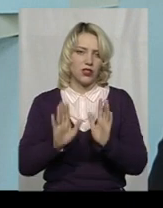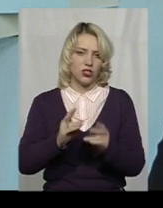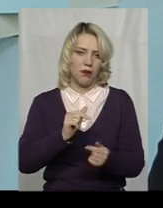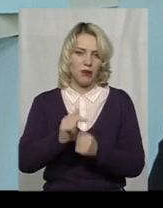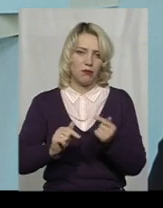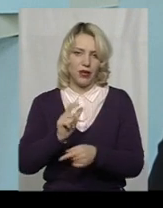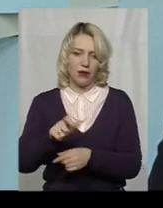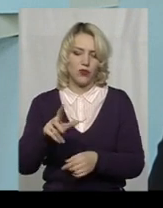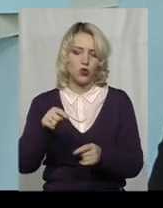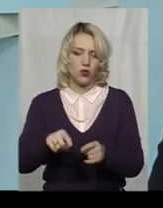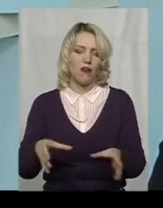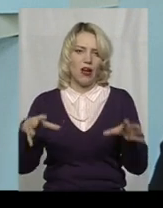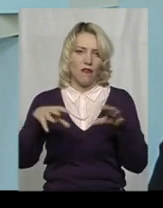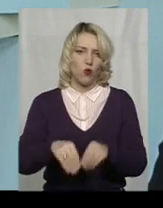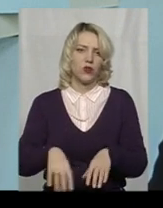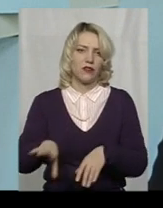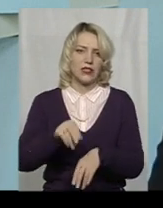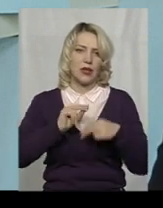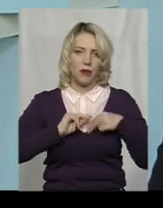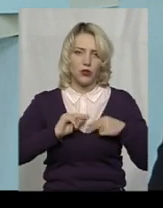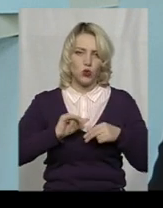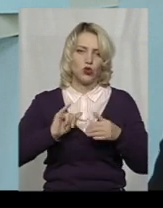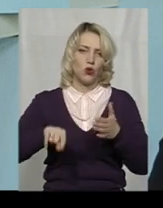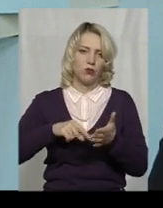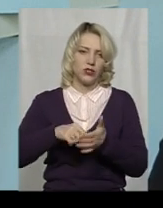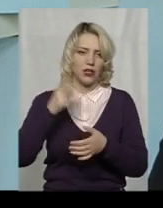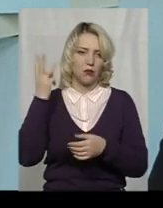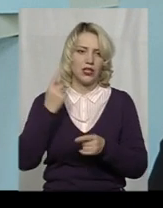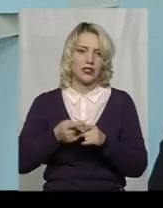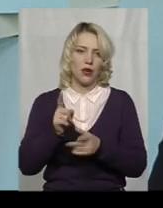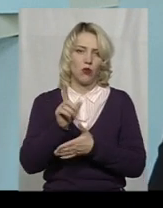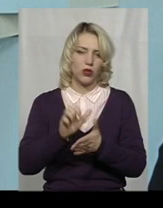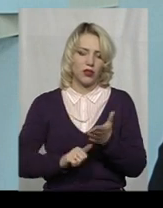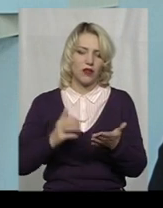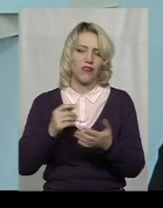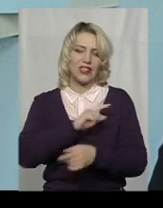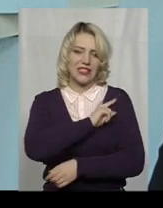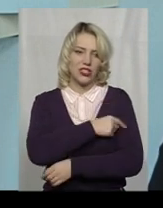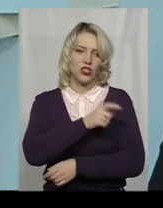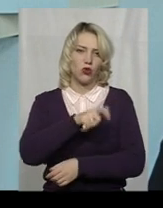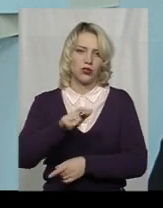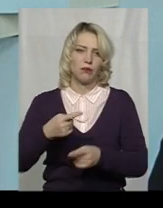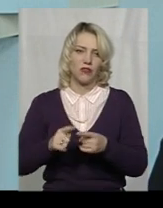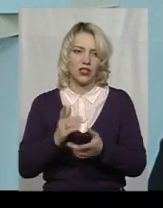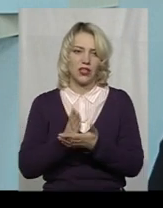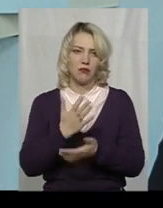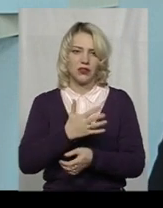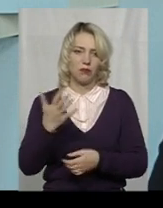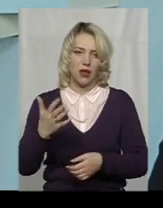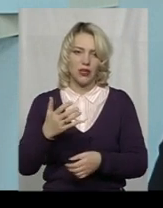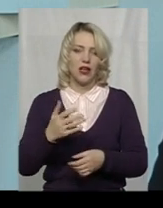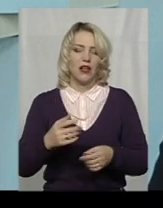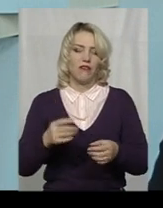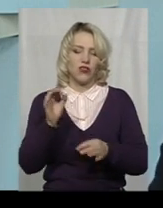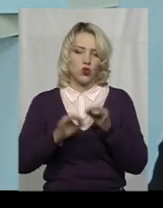сюди входять всі працюювачі в місті Хмельницькому. Цей податок з доходів фізичних осіб, він займає 55% в